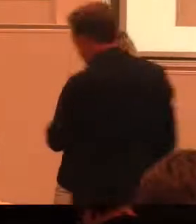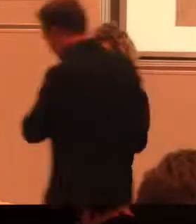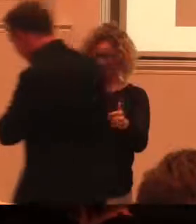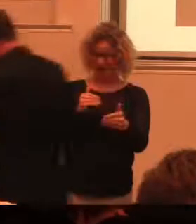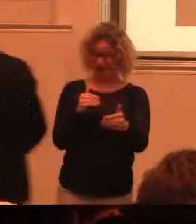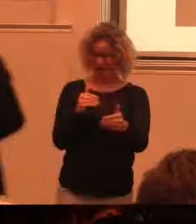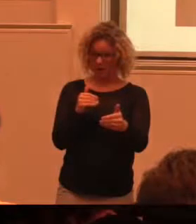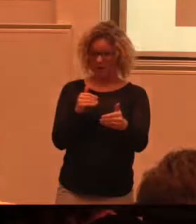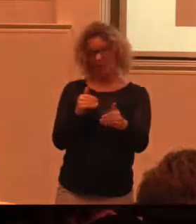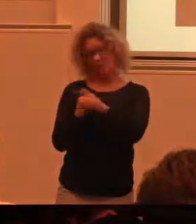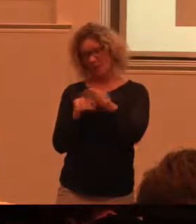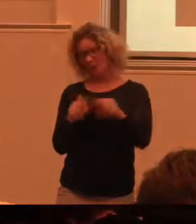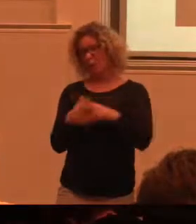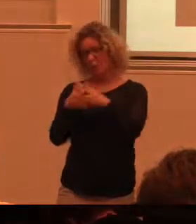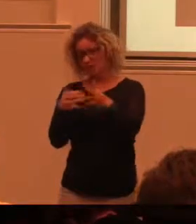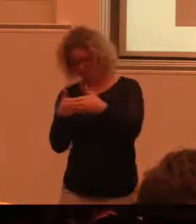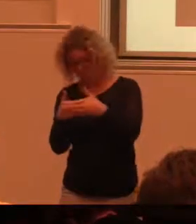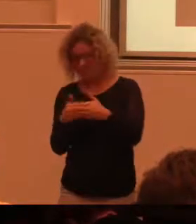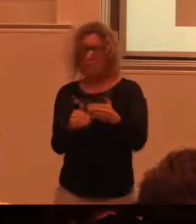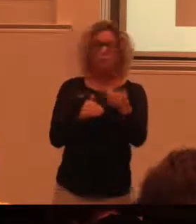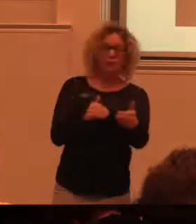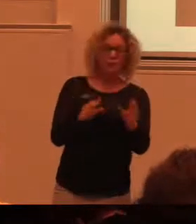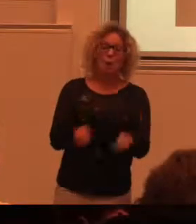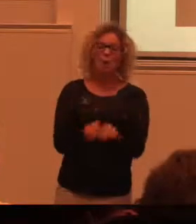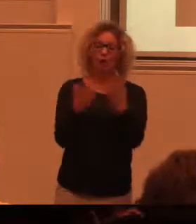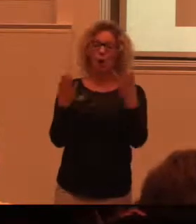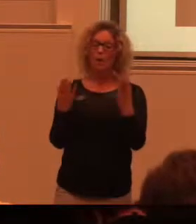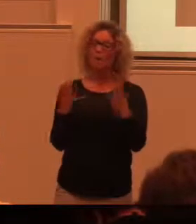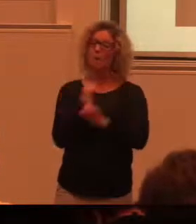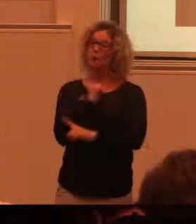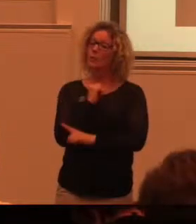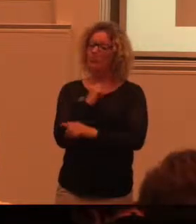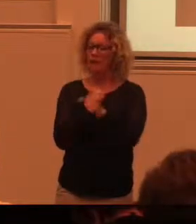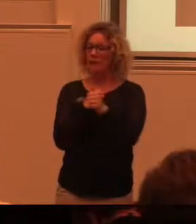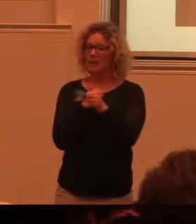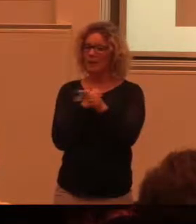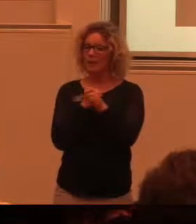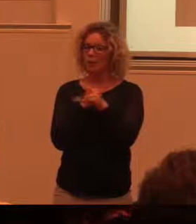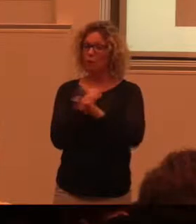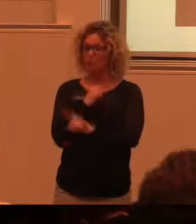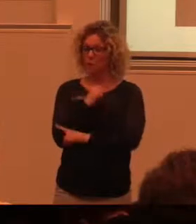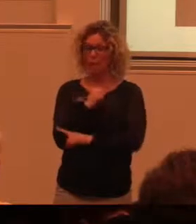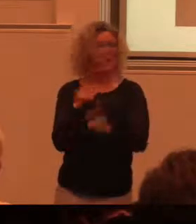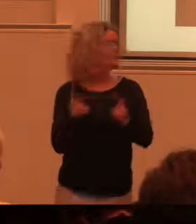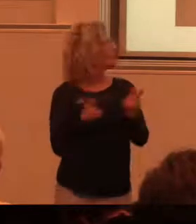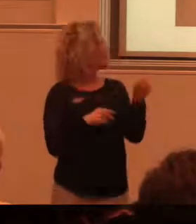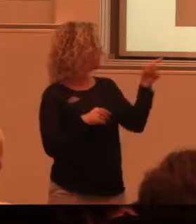inte har kyrkan öppen så har man skapat en brons modell. Precis som den där till höger.